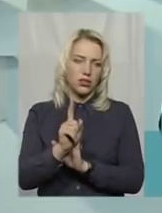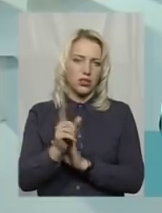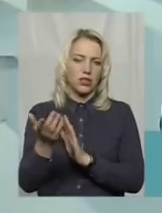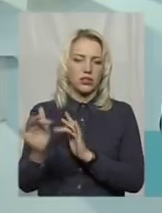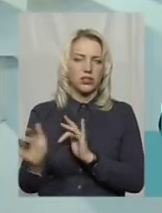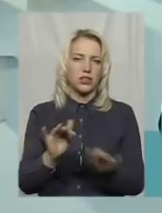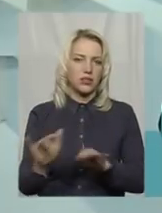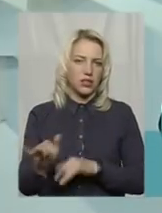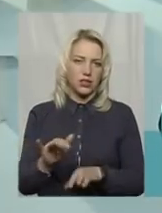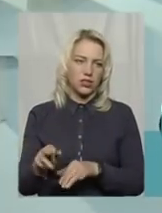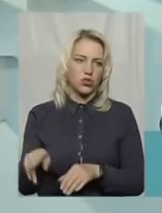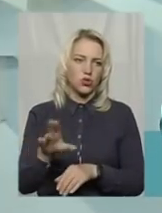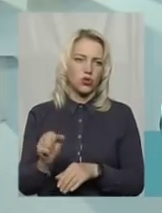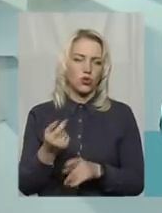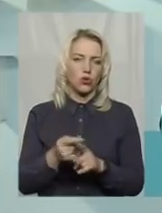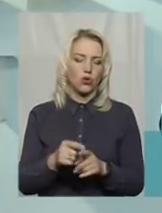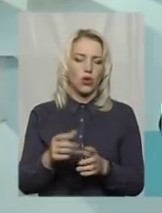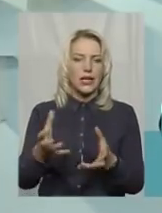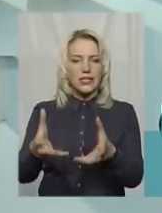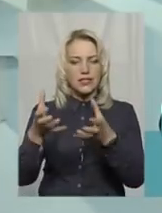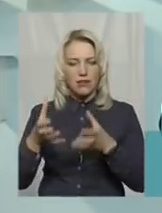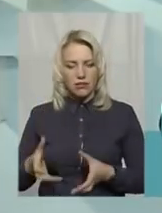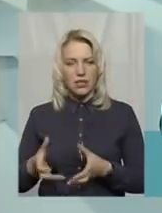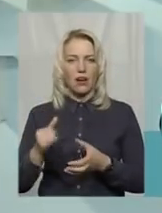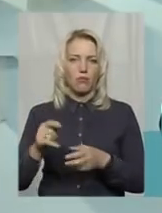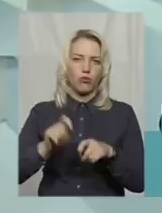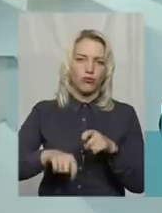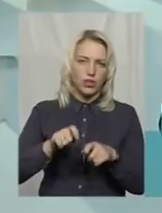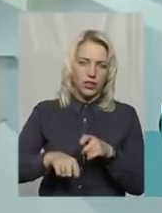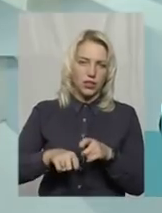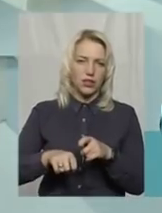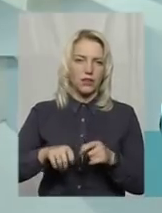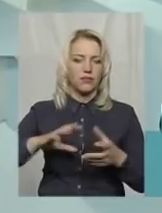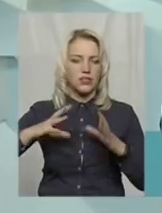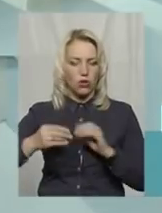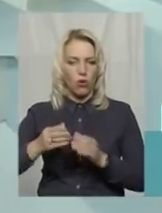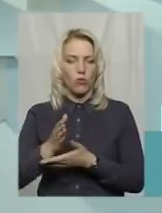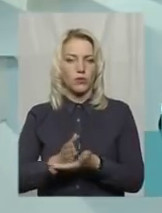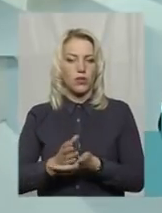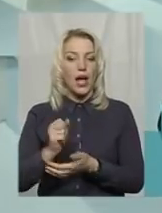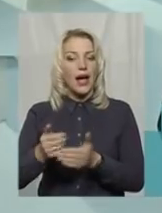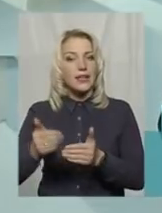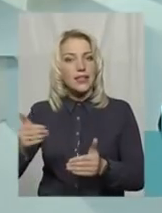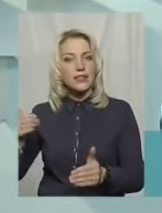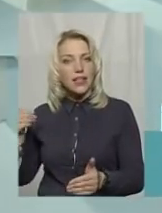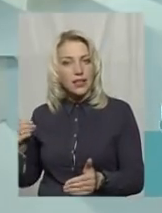дії, певні роботи щодо його зняття, повірки і в цілому обслуговування. А заздалегідь до